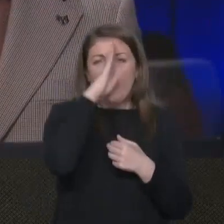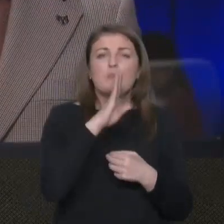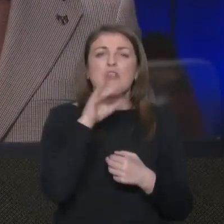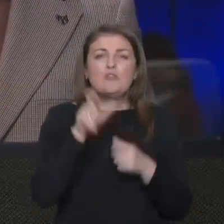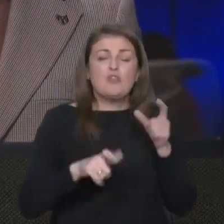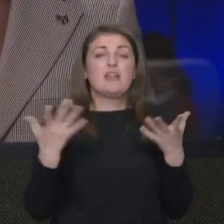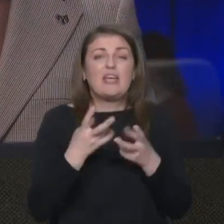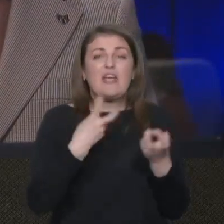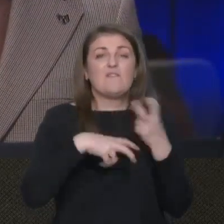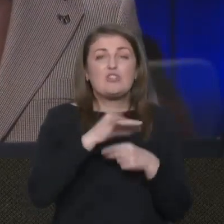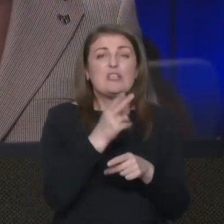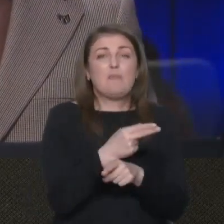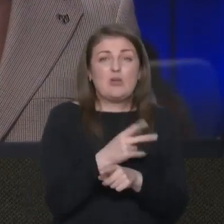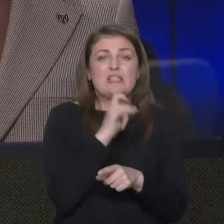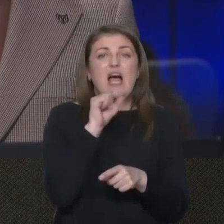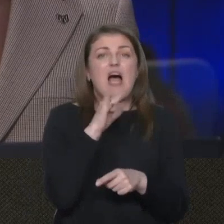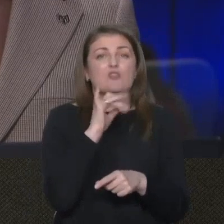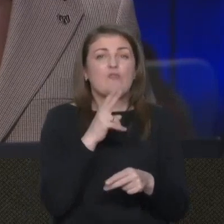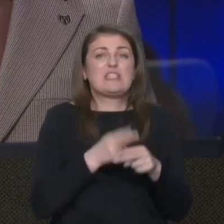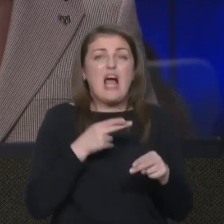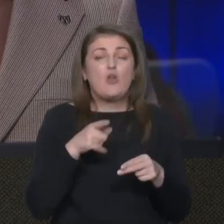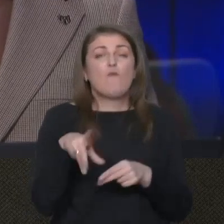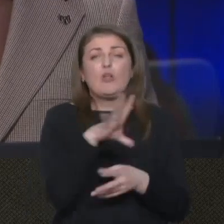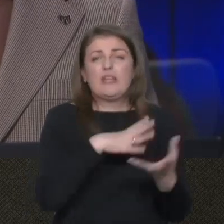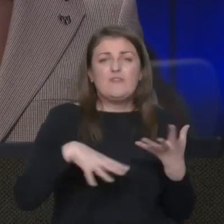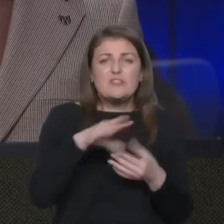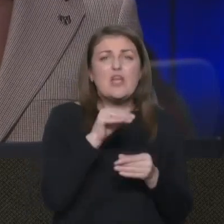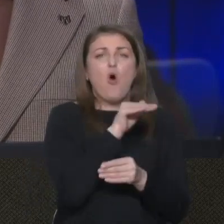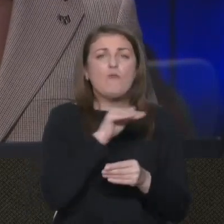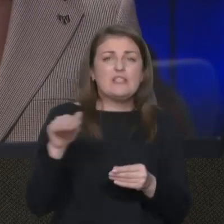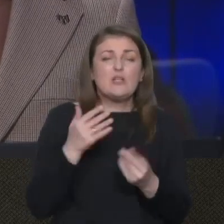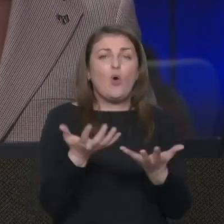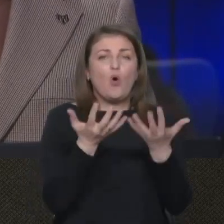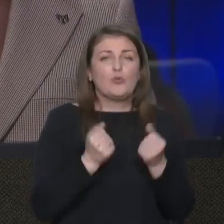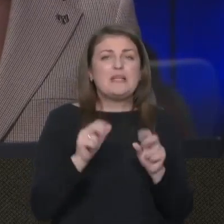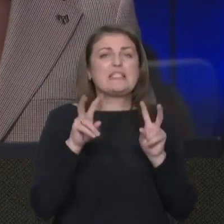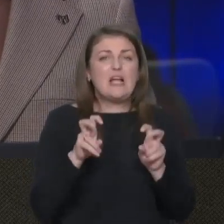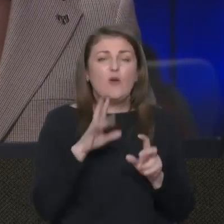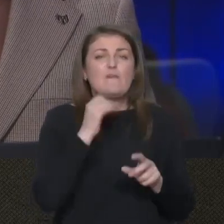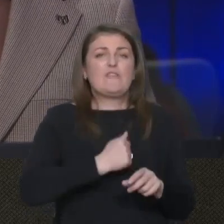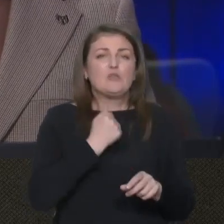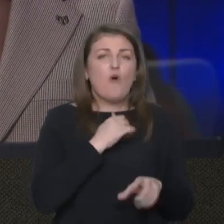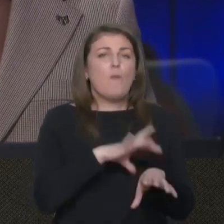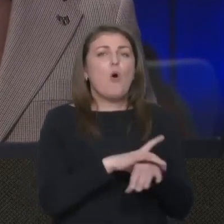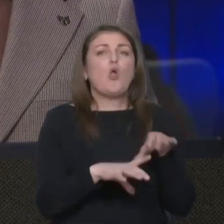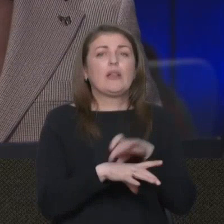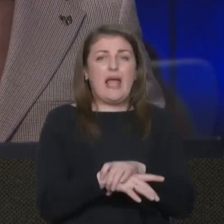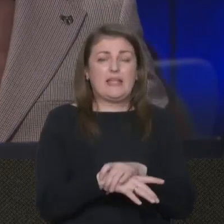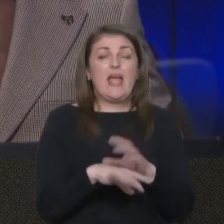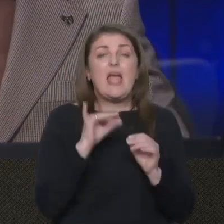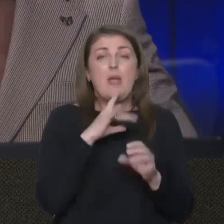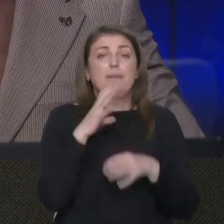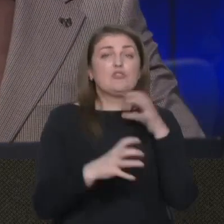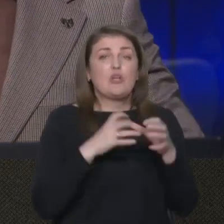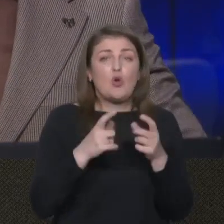вийшли з Маріуполя за Завсталю, вони всі офіційно отримали статус військовополонених. І